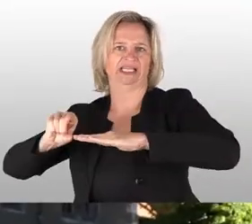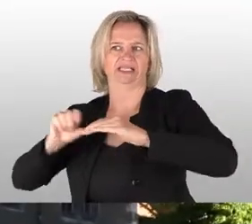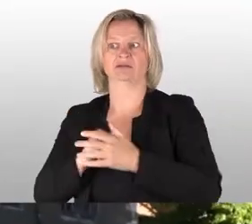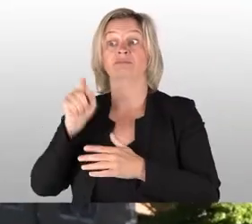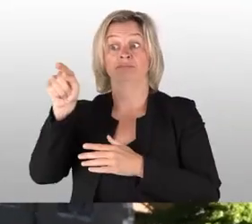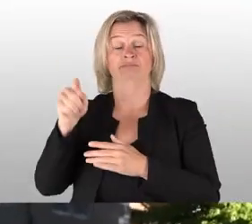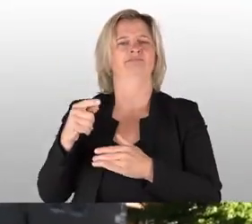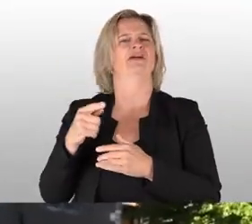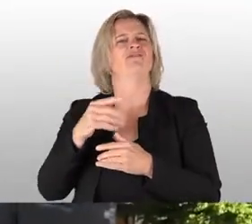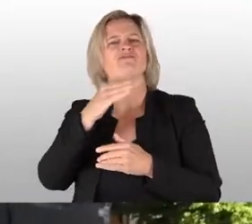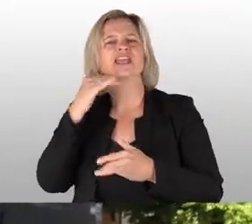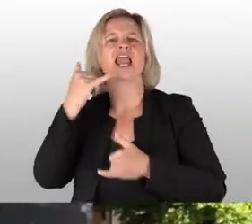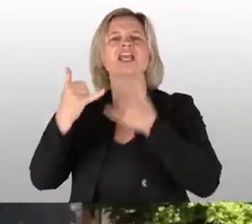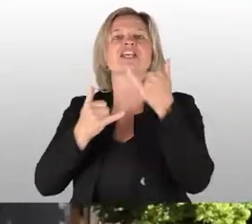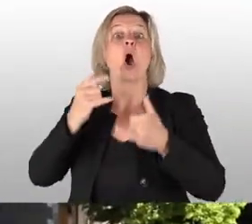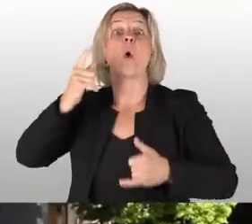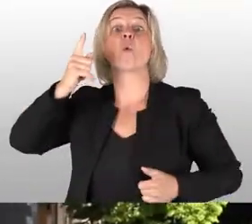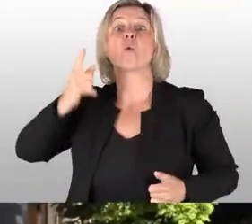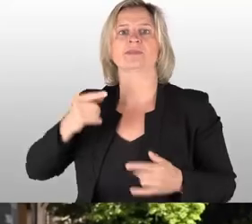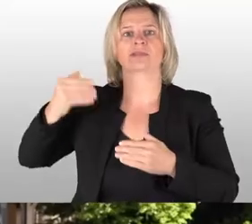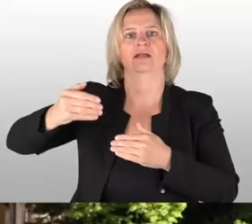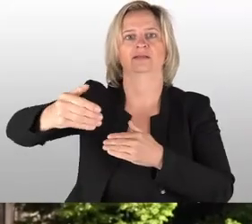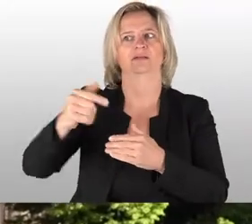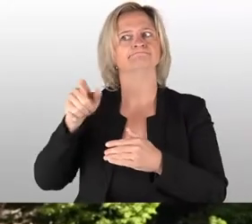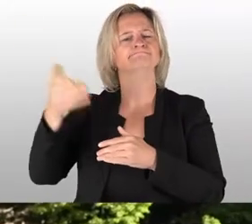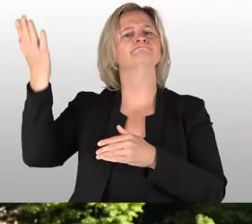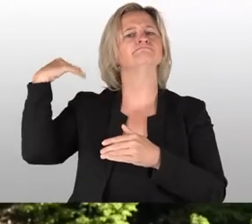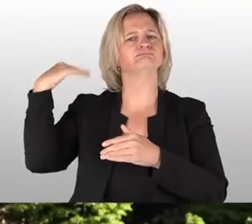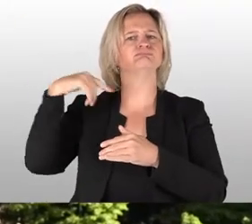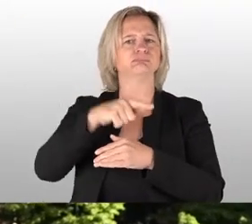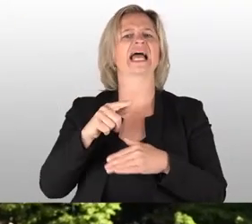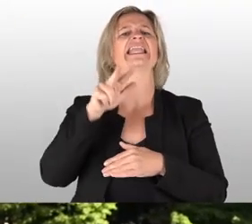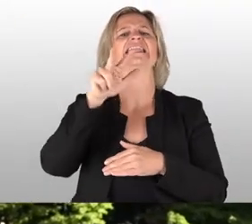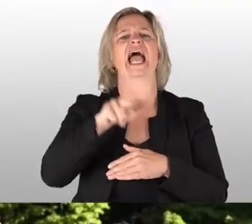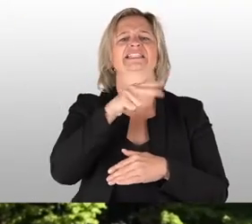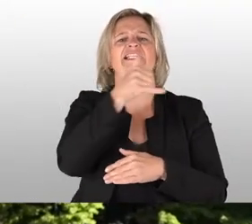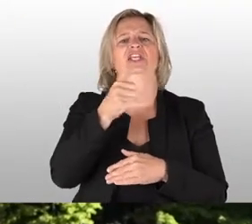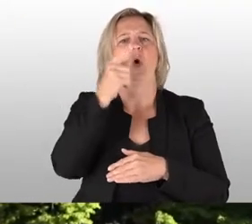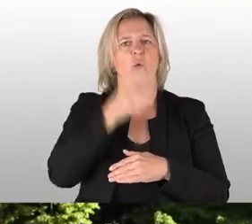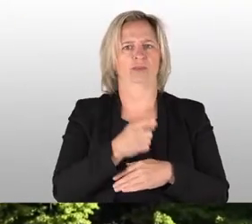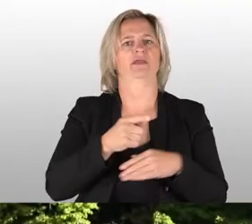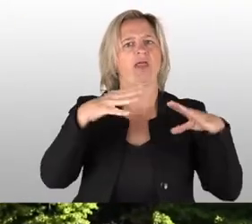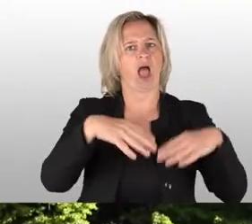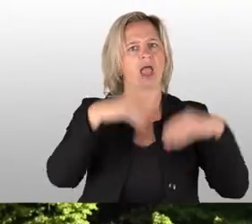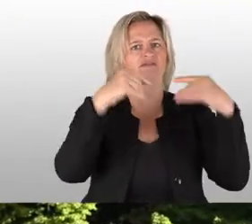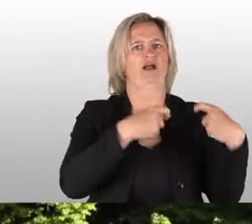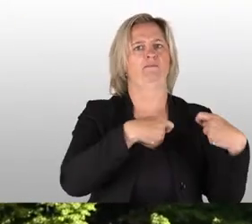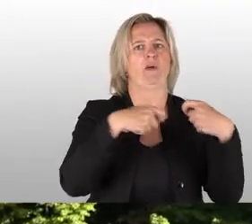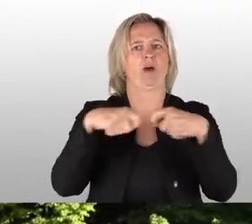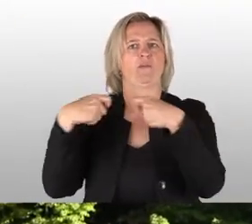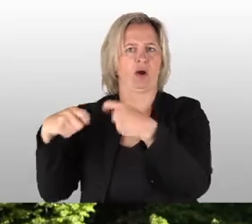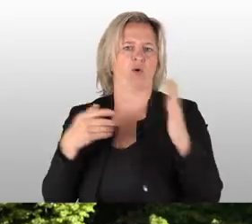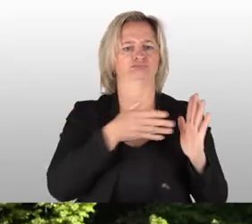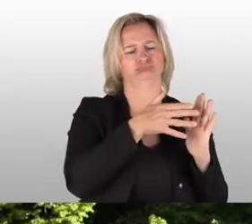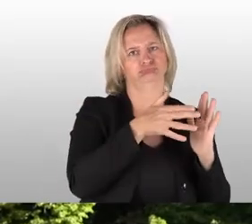Jahrhunderte, wie alt ist er denn? Der Meißner Dom wurde im 13. Jahrhundert errichtet, besser gesagt Baubeginn war im